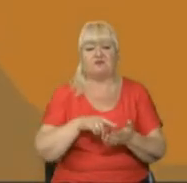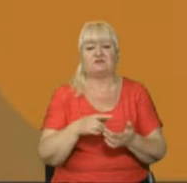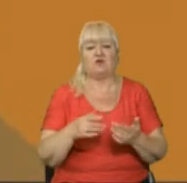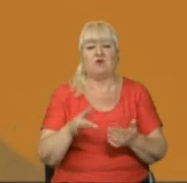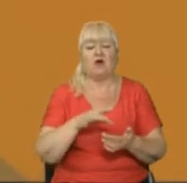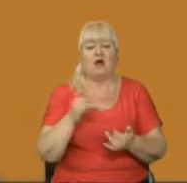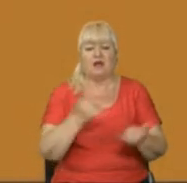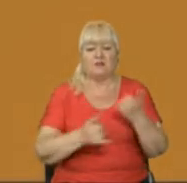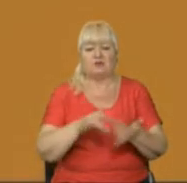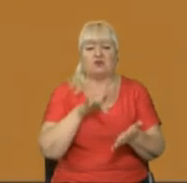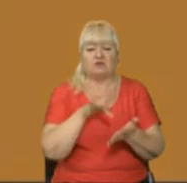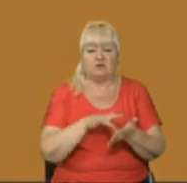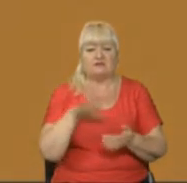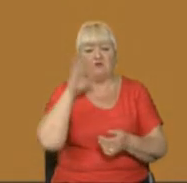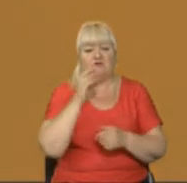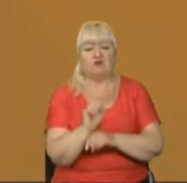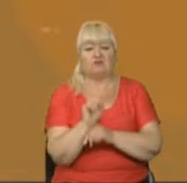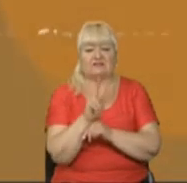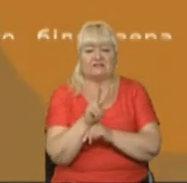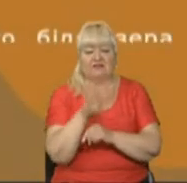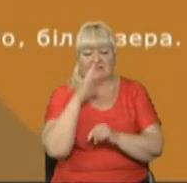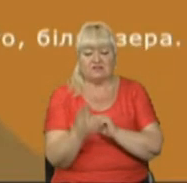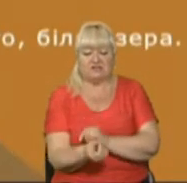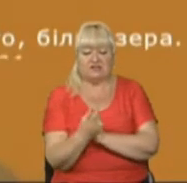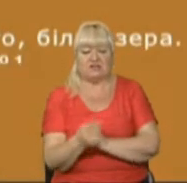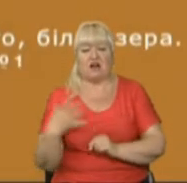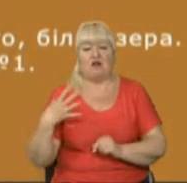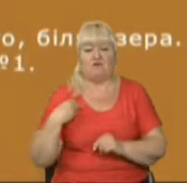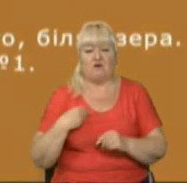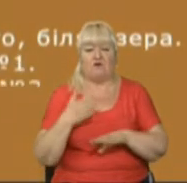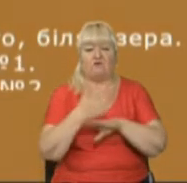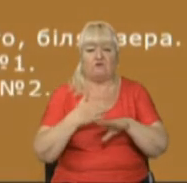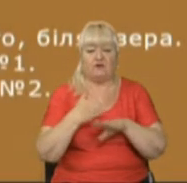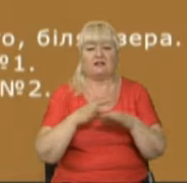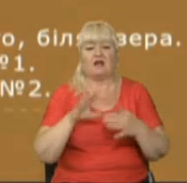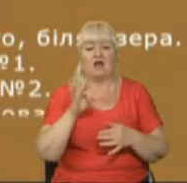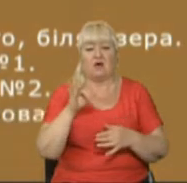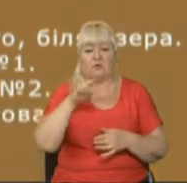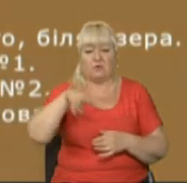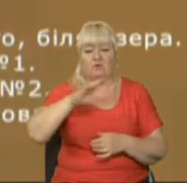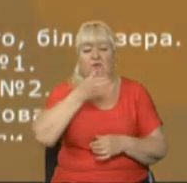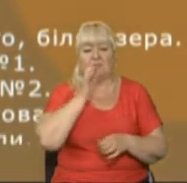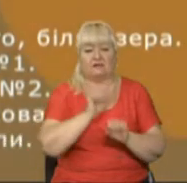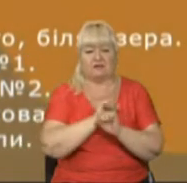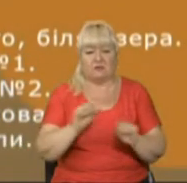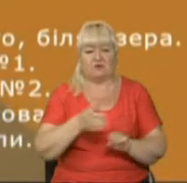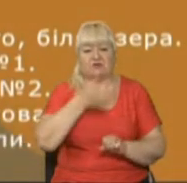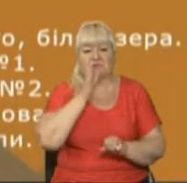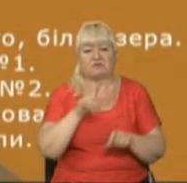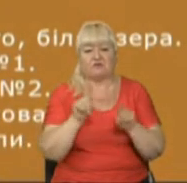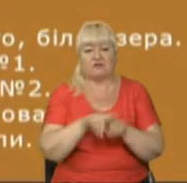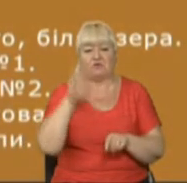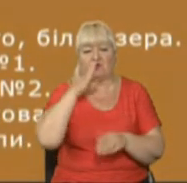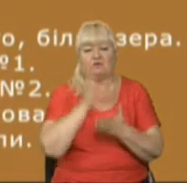центру Галини Михальчук, воду із 12 джерел Львова, Винник та селище Рудно пити не можна. Спожилання такої води є